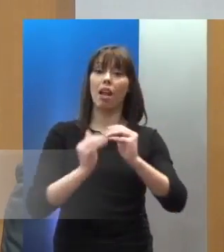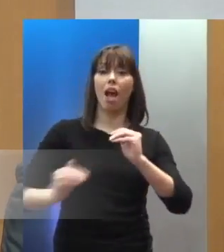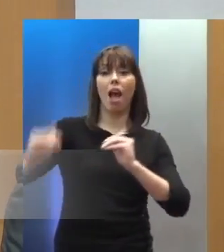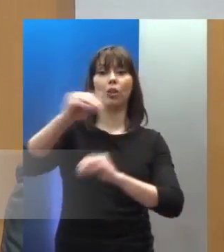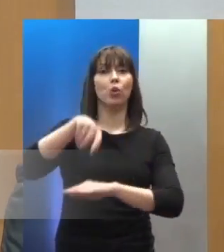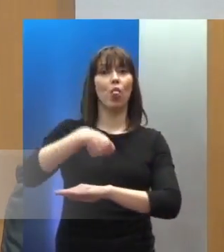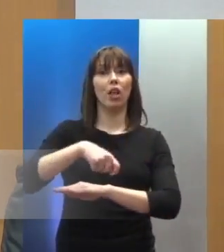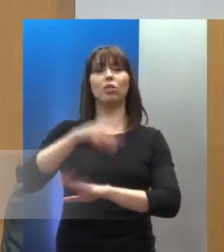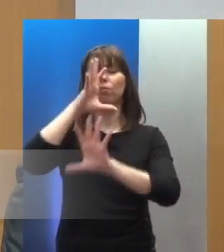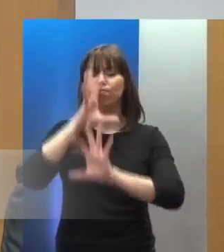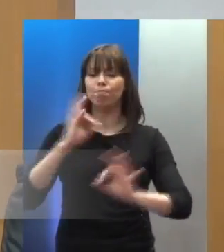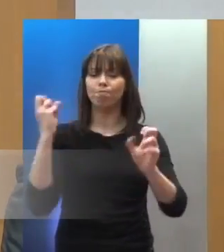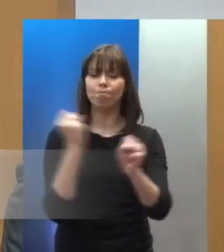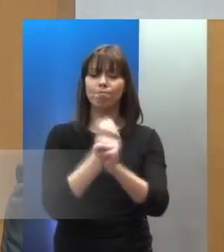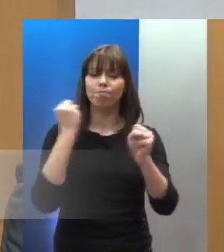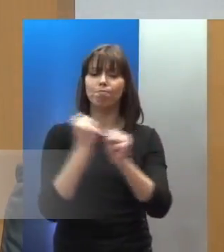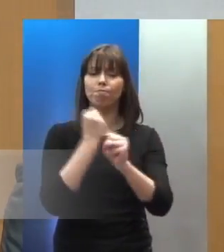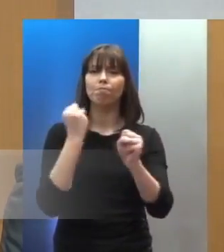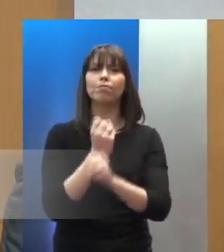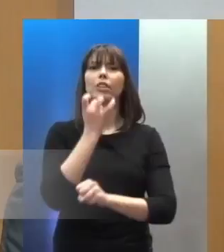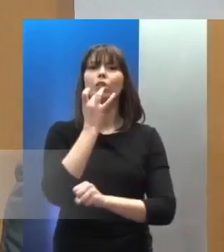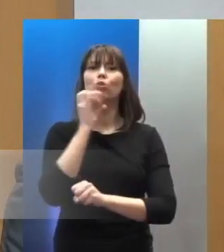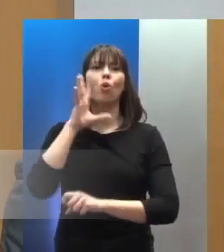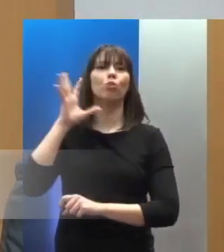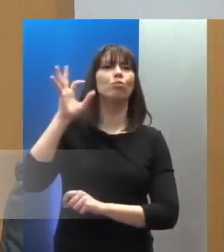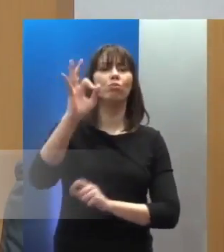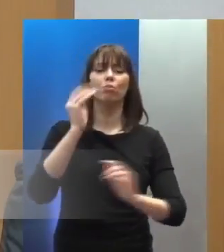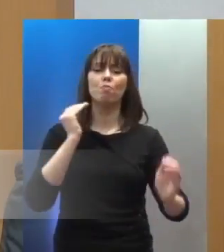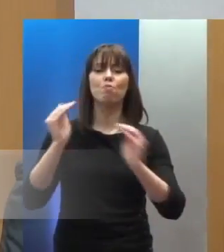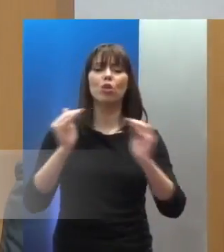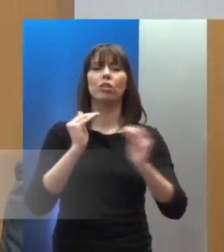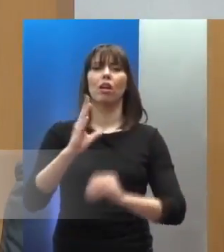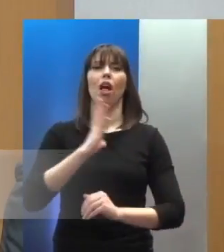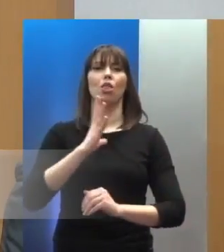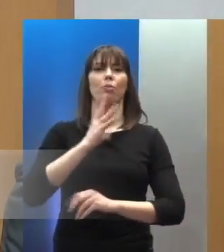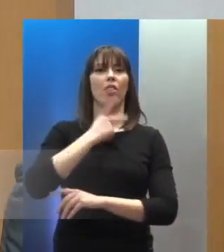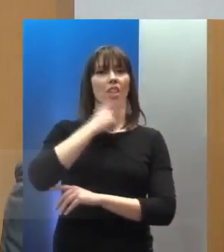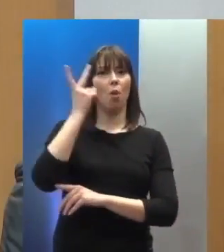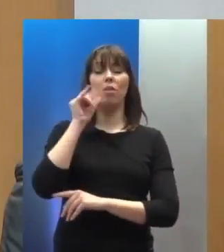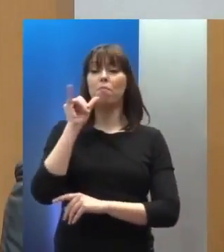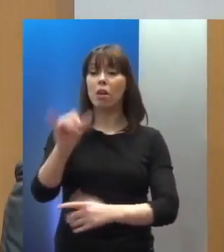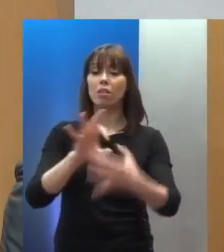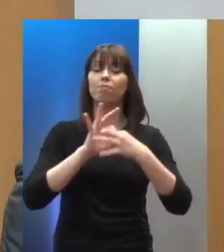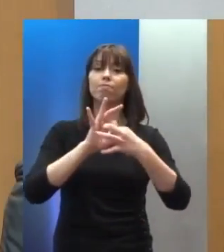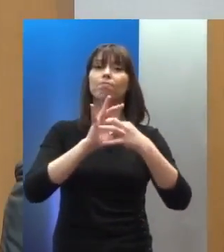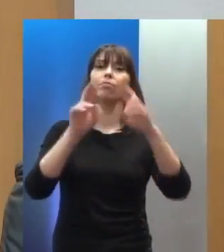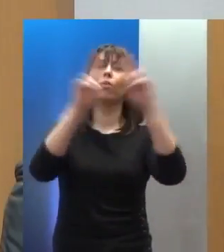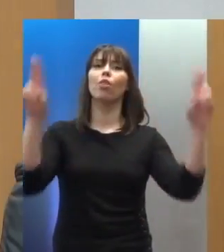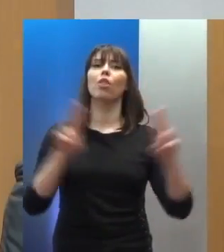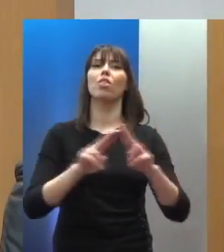προαγωγή των ανθρώπινων δικαιωμάτων, συνεργαζόμενοι με διεθνείς οργανισμούς, ταγμένους